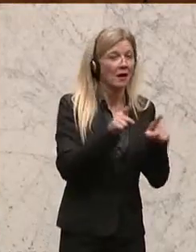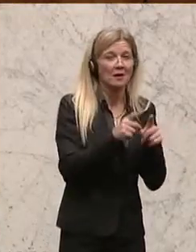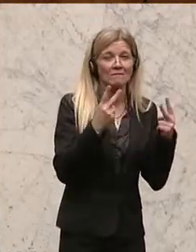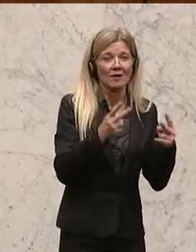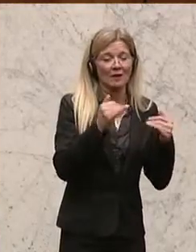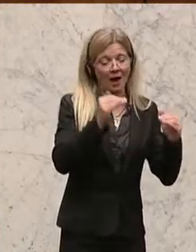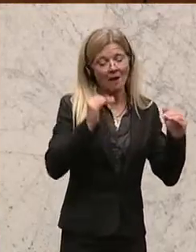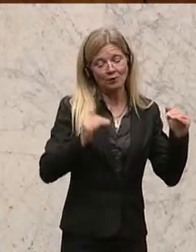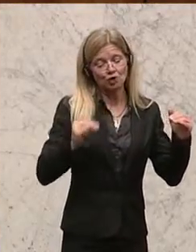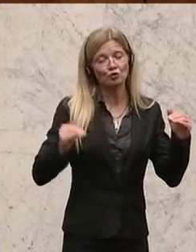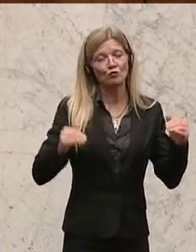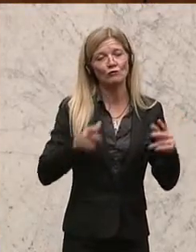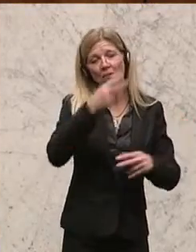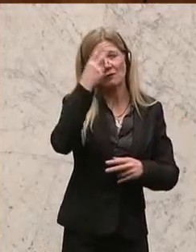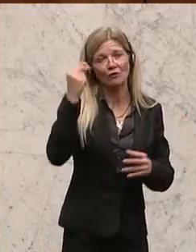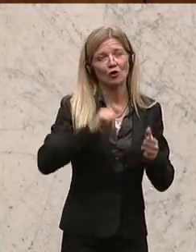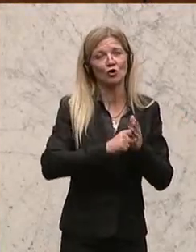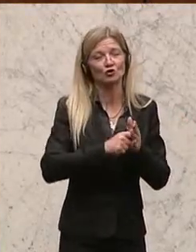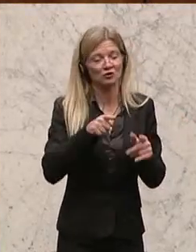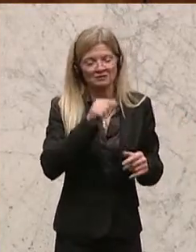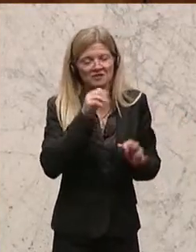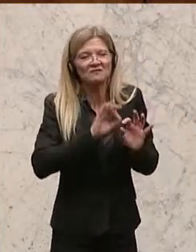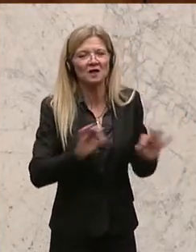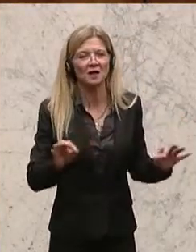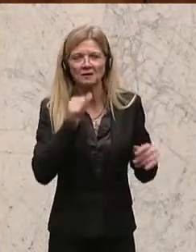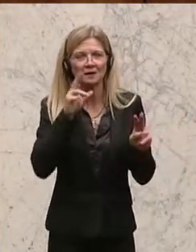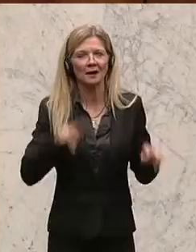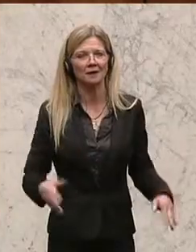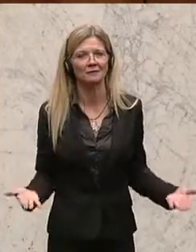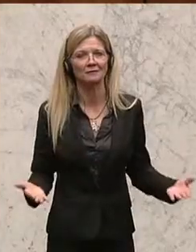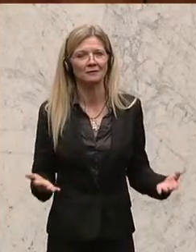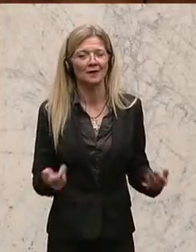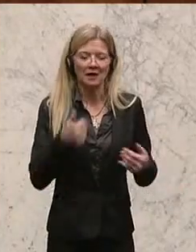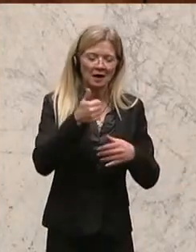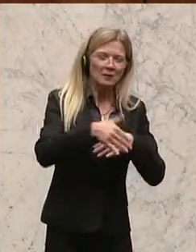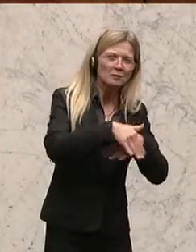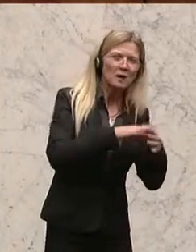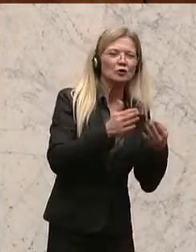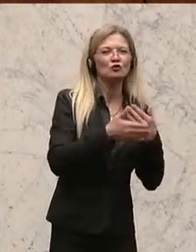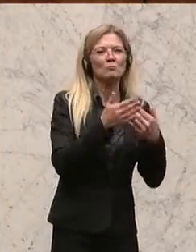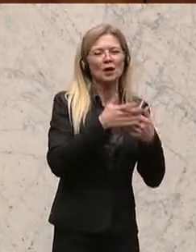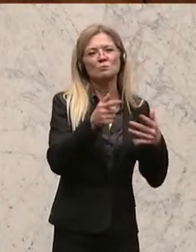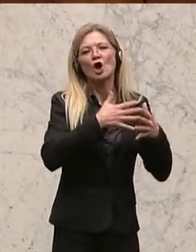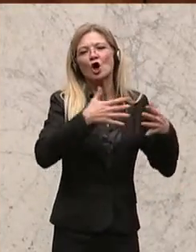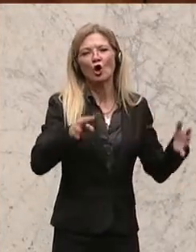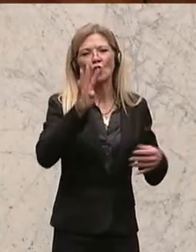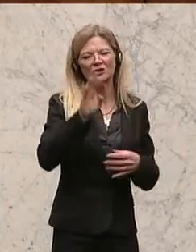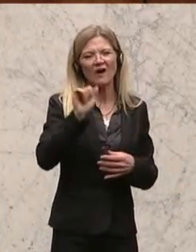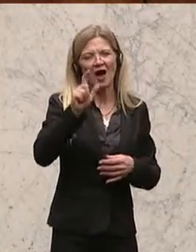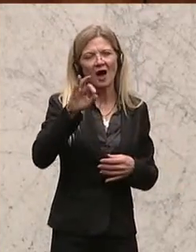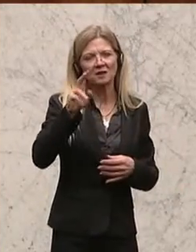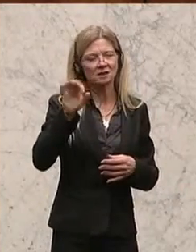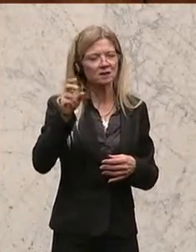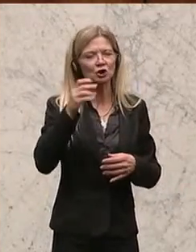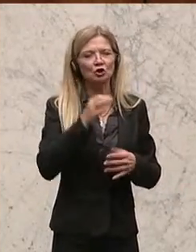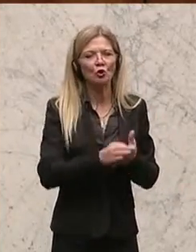gemacht. Und das führt eben zu Ungerechtigkeiten. Eine Gemeinde wie zum Beispiel meine, Groß-Wahrersdorf, bekommt für einen Bürger rund